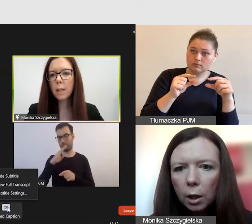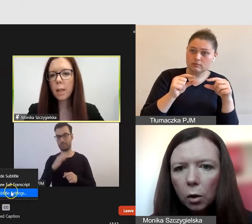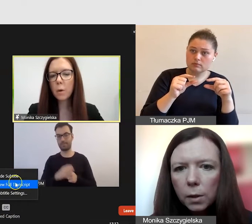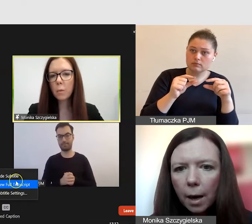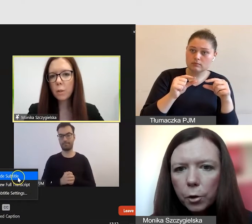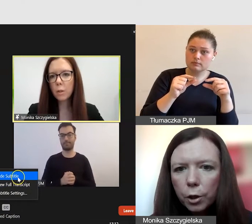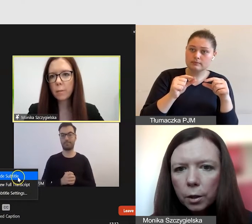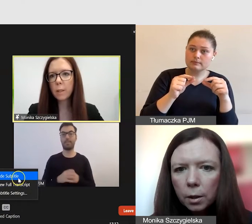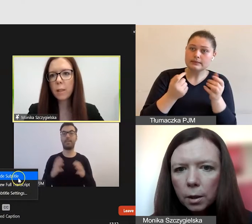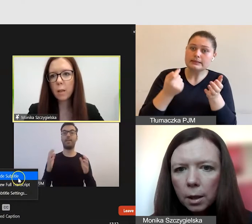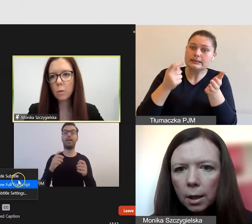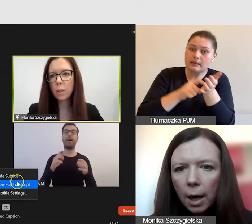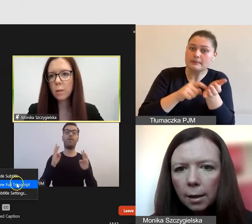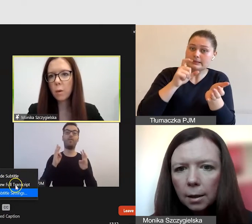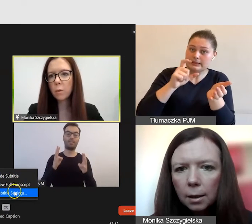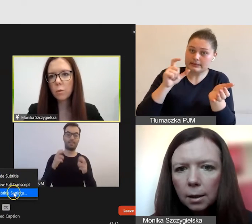klikamy ikonę closed caption,